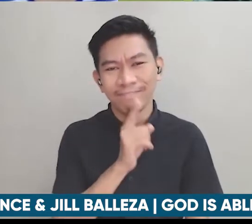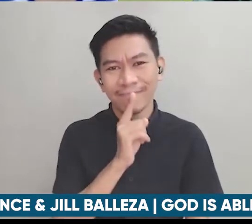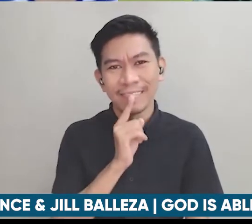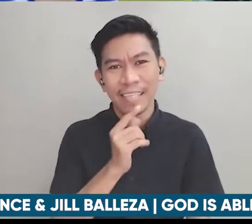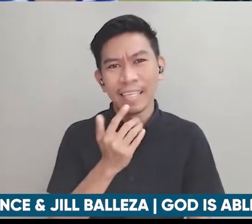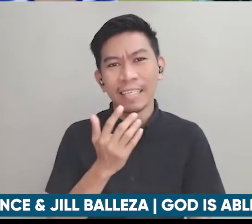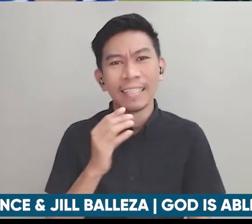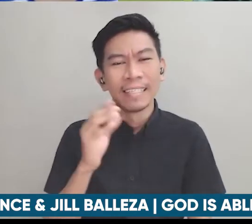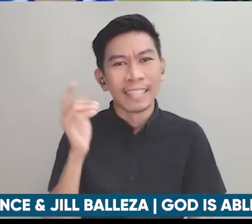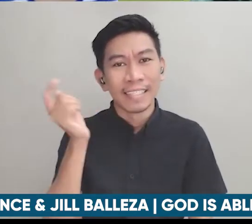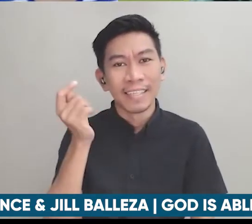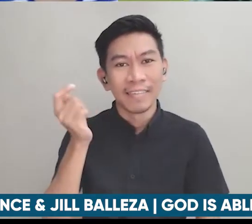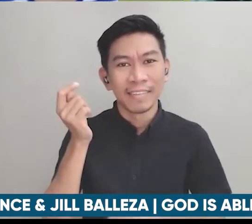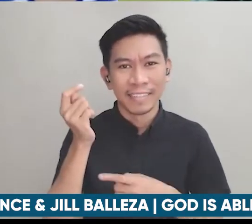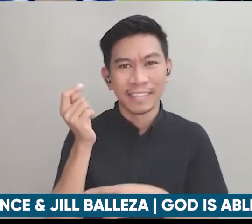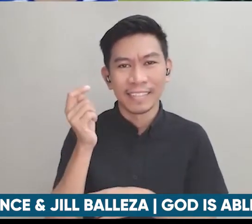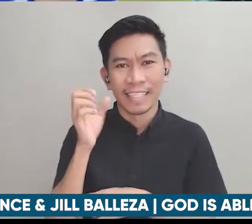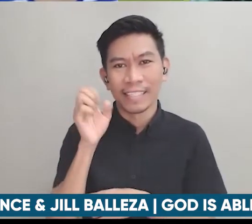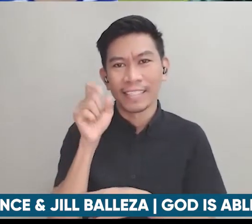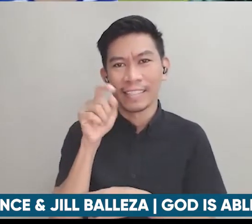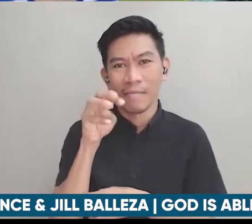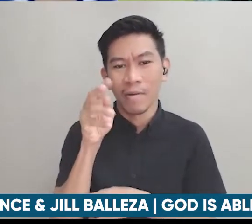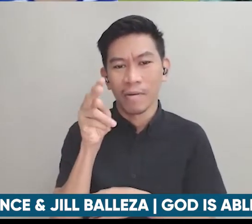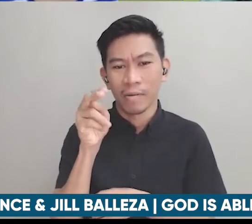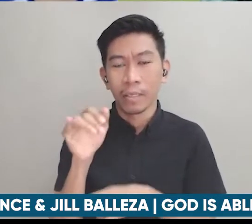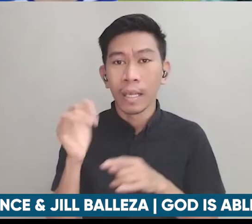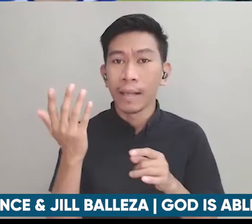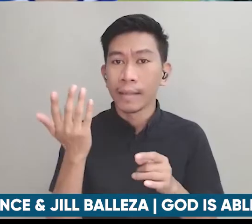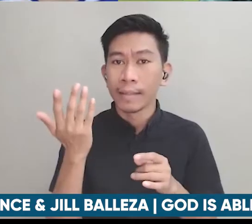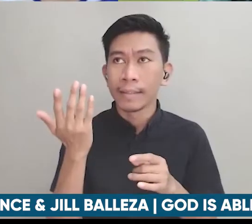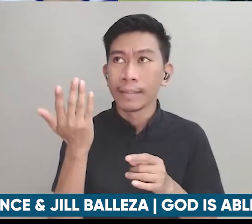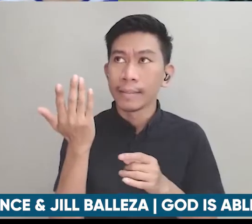rin sa amin kasi naalala nyo last September